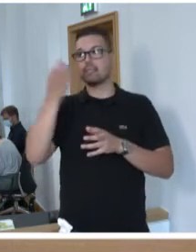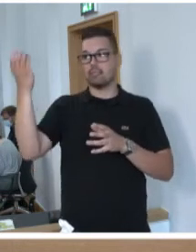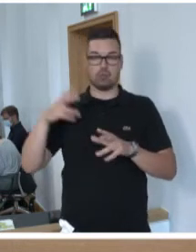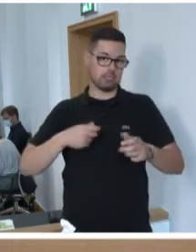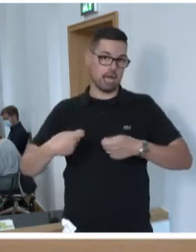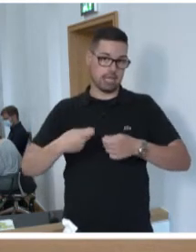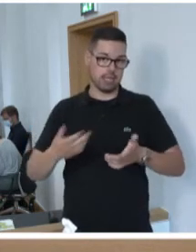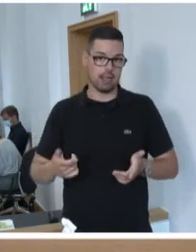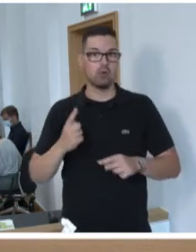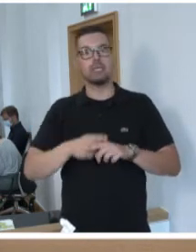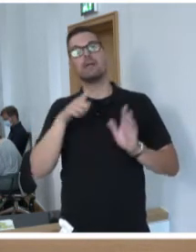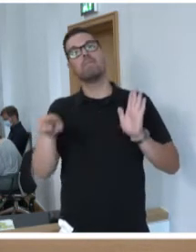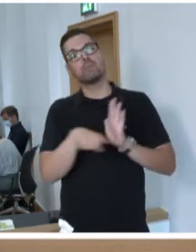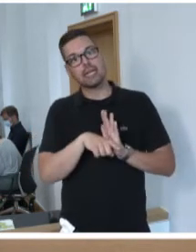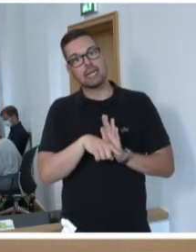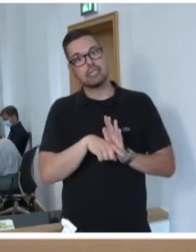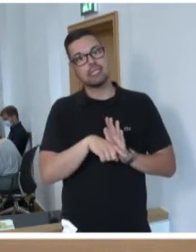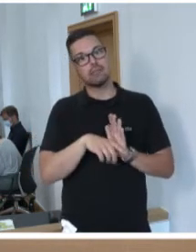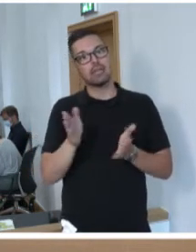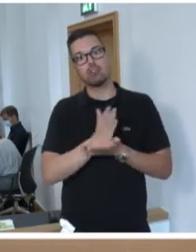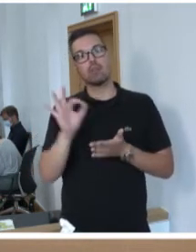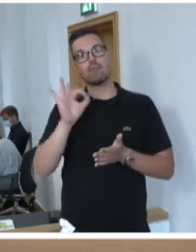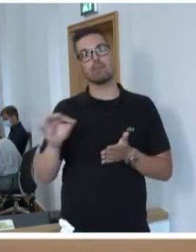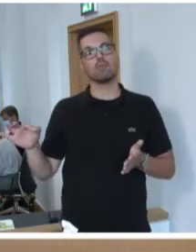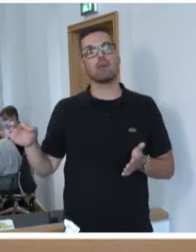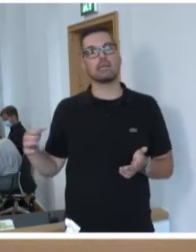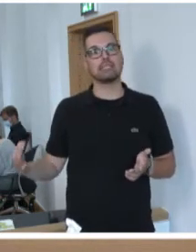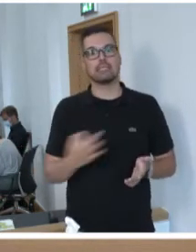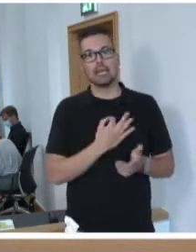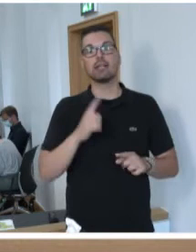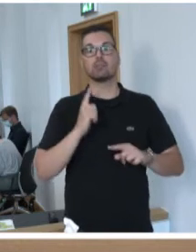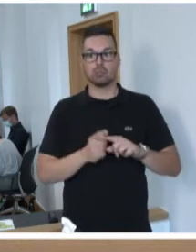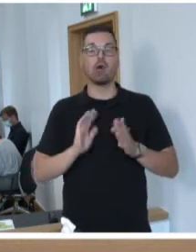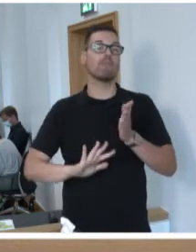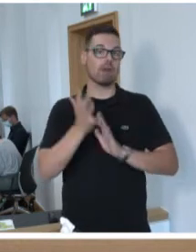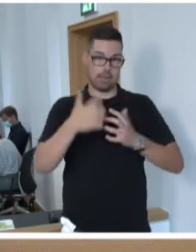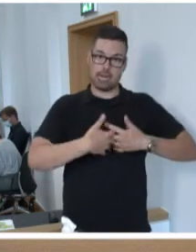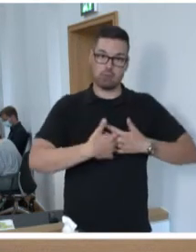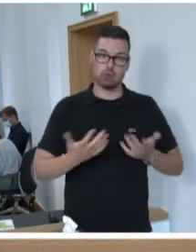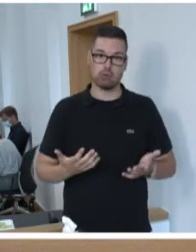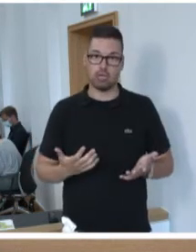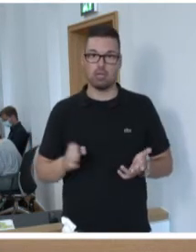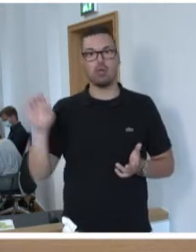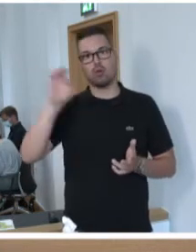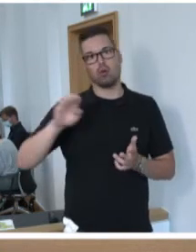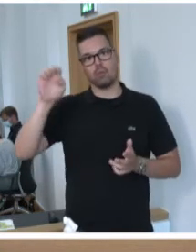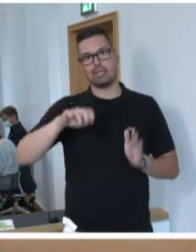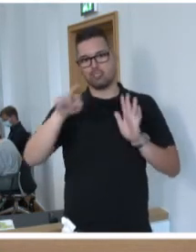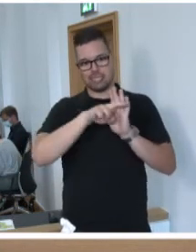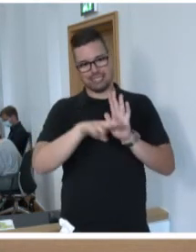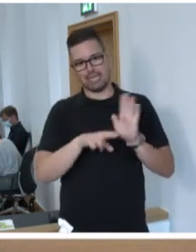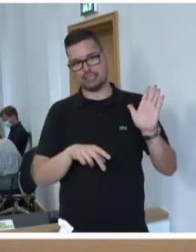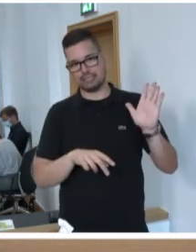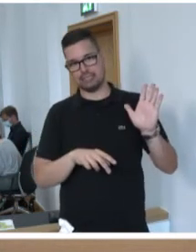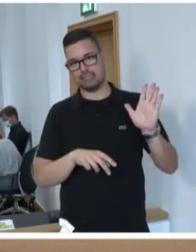drohende negative Entscheidungen für das Saarland und wie eben angesprochen zum Thema Verbrenner. Das europäische Gesetzgebungsverfahren